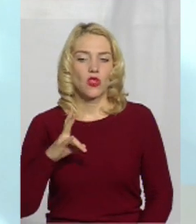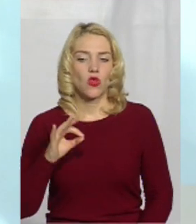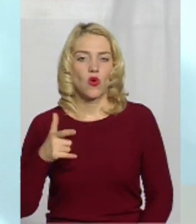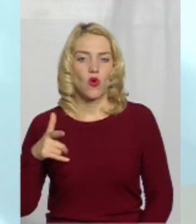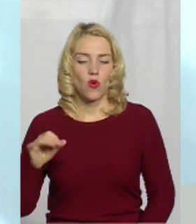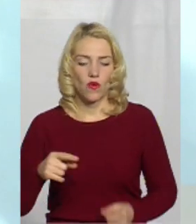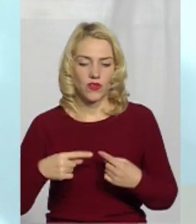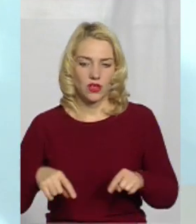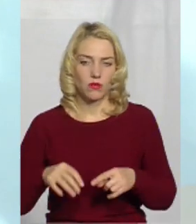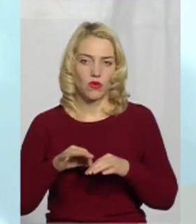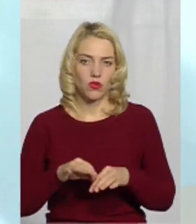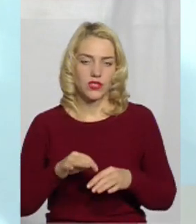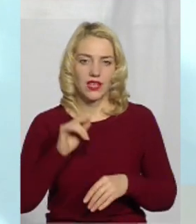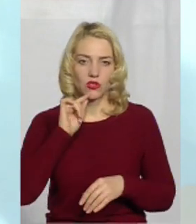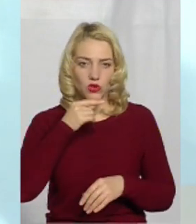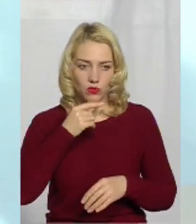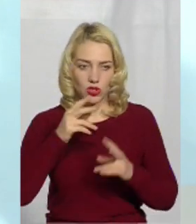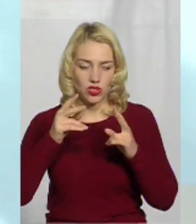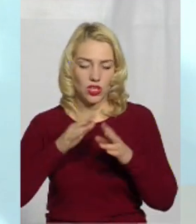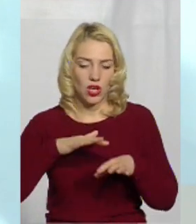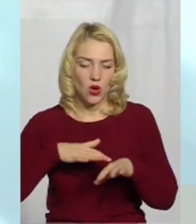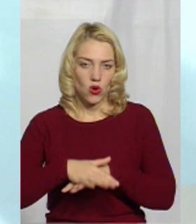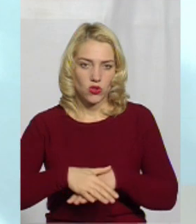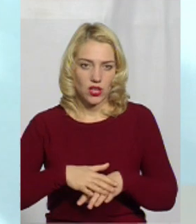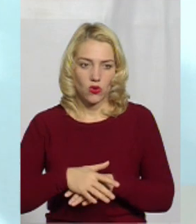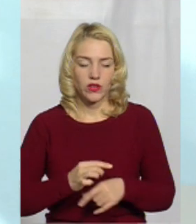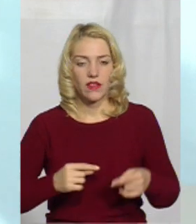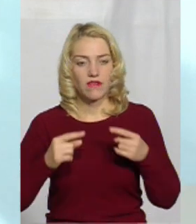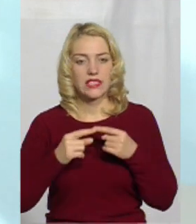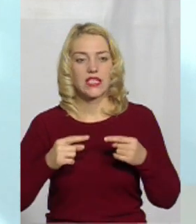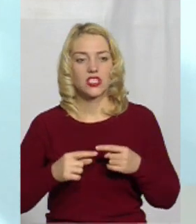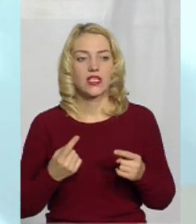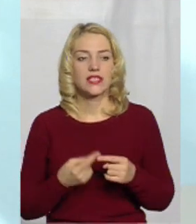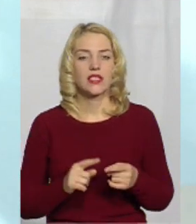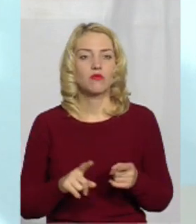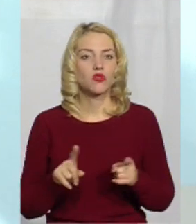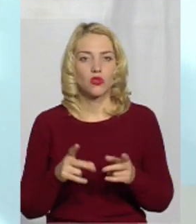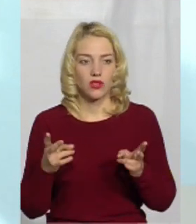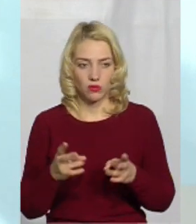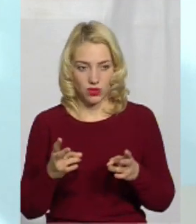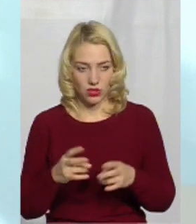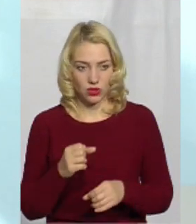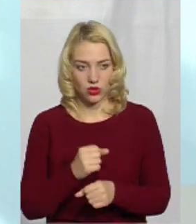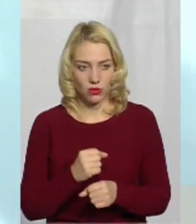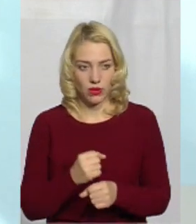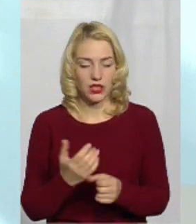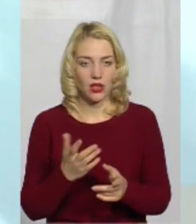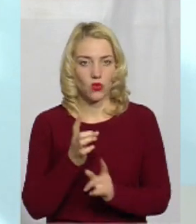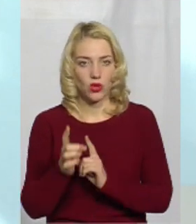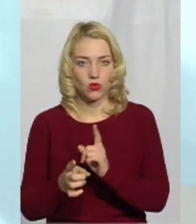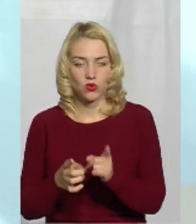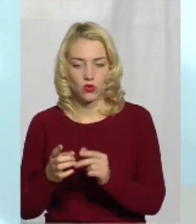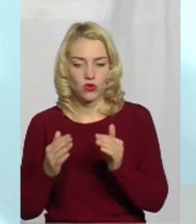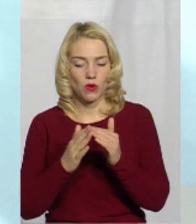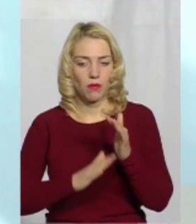проводяться якісь економічні розрахунки, визначаємося з тим, що саме необхідно зробити деяку реконструкцію в